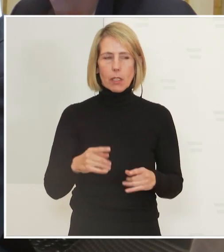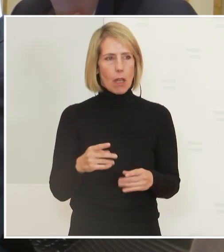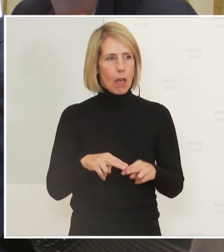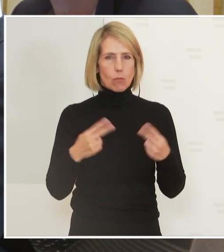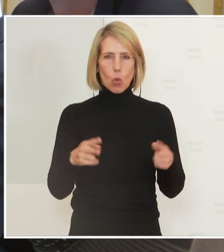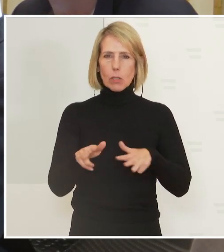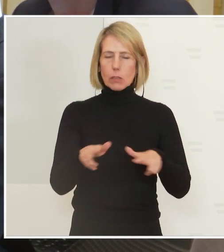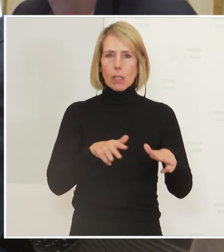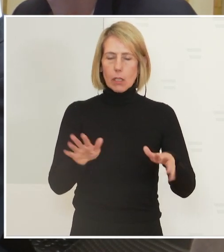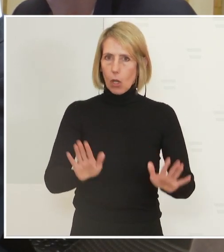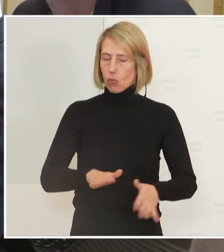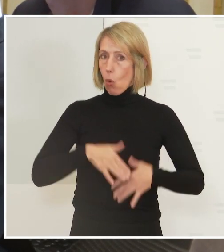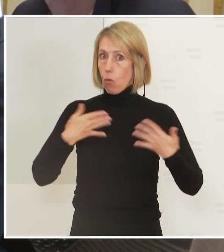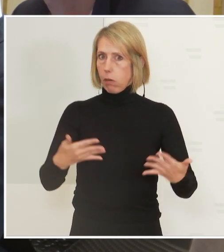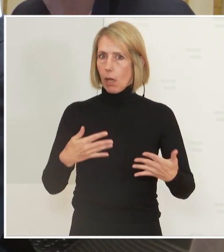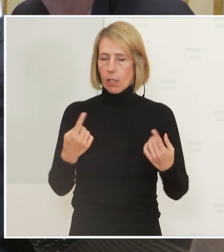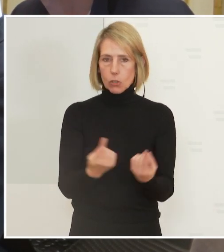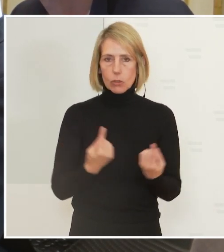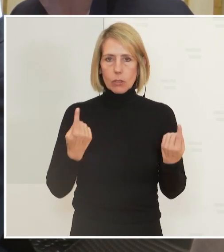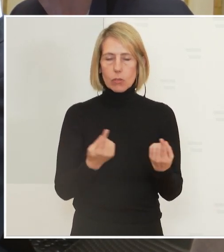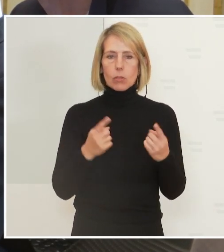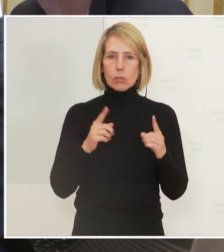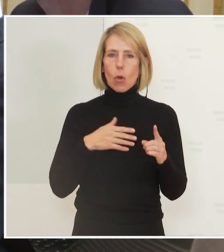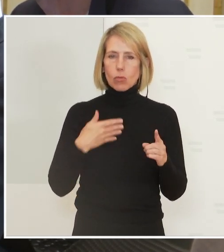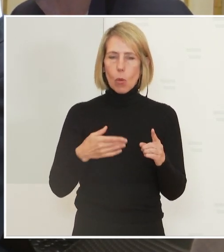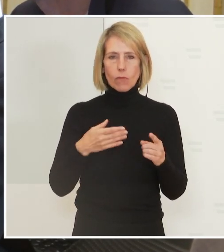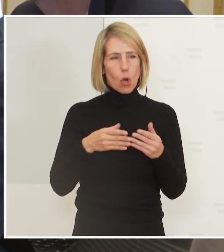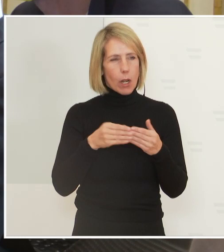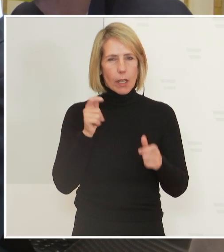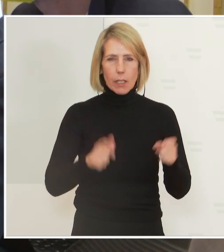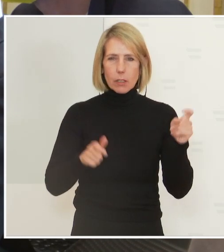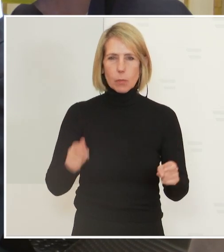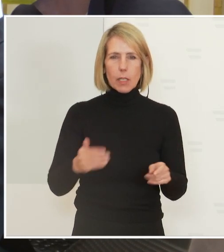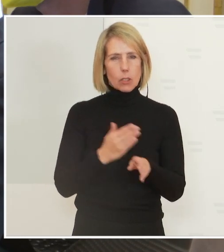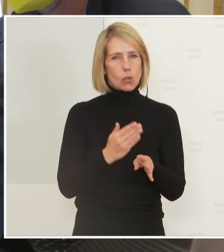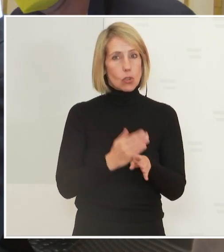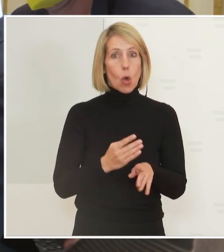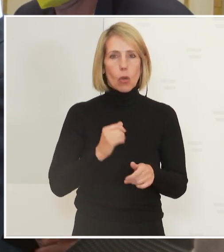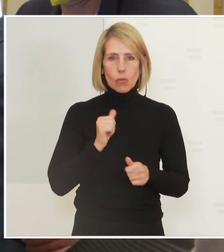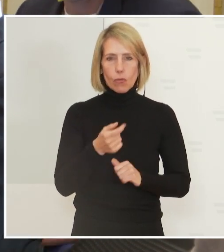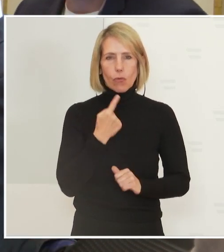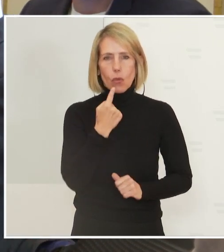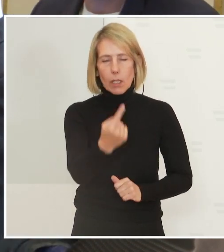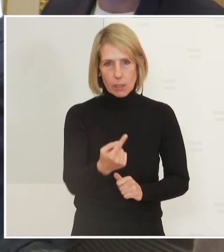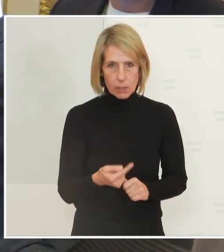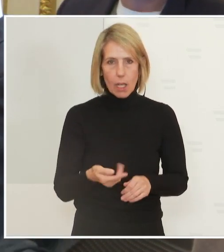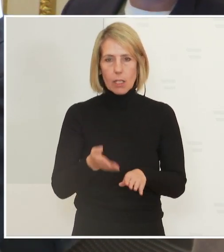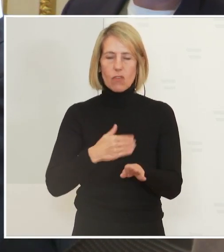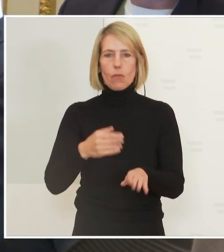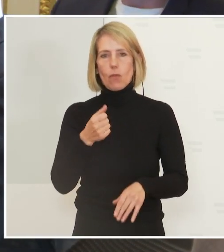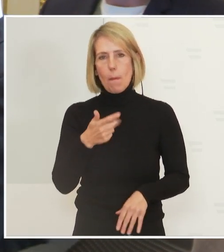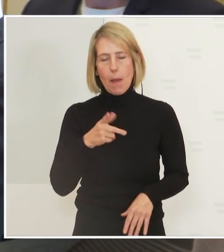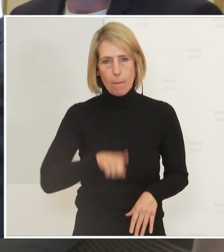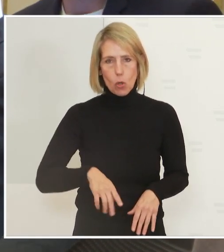überrascht ist, die viele Experten schon in den letzten Monaten vorhergesagt haben. Warum haben Sie nicht früher